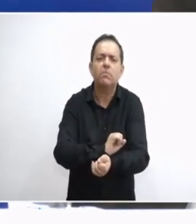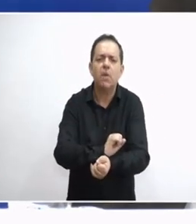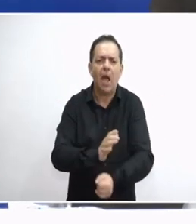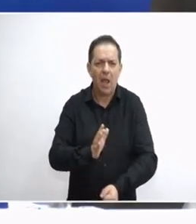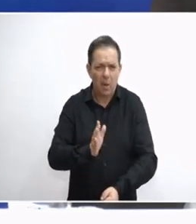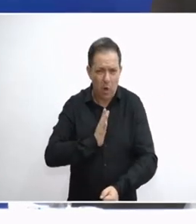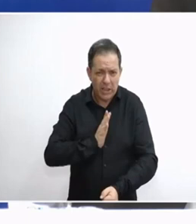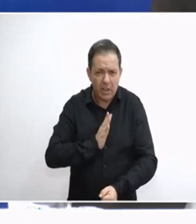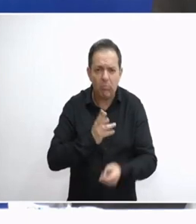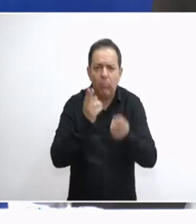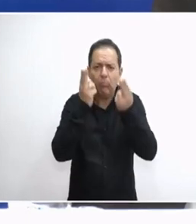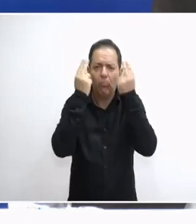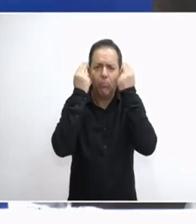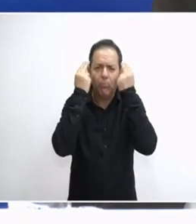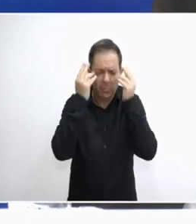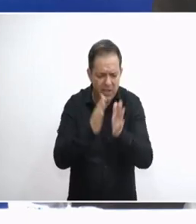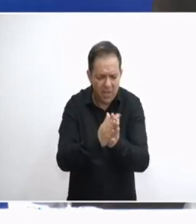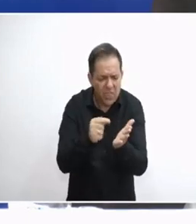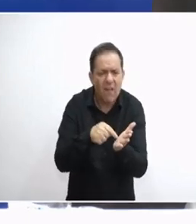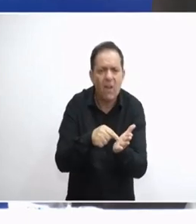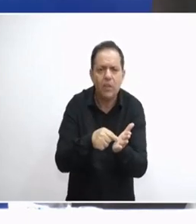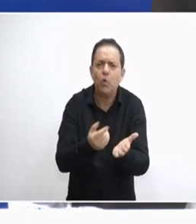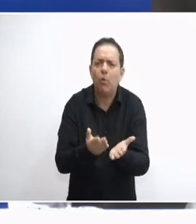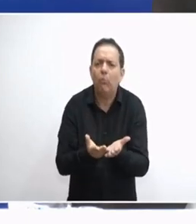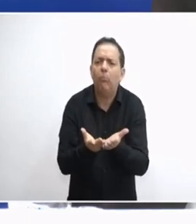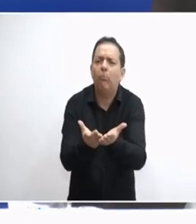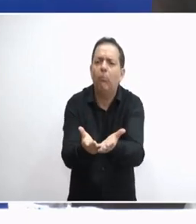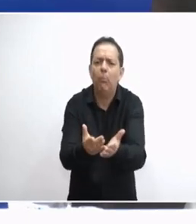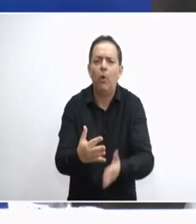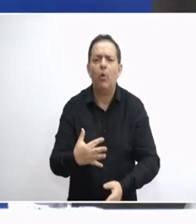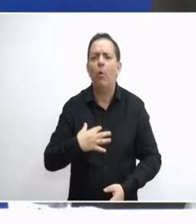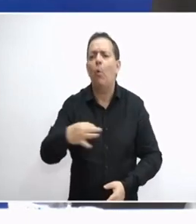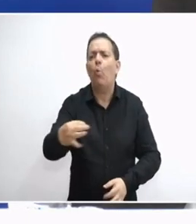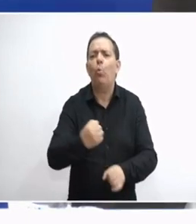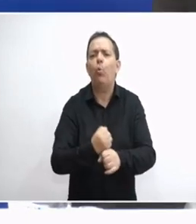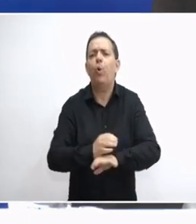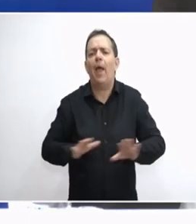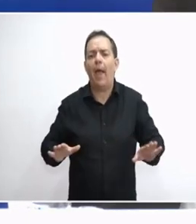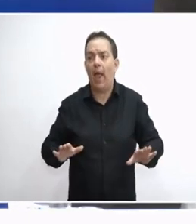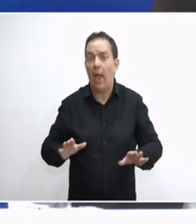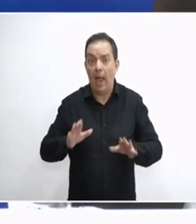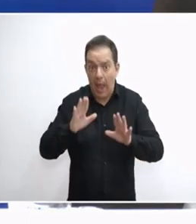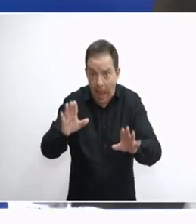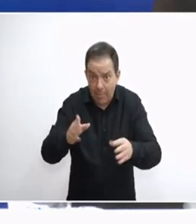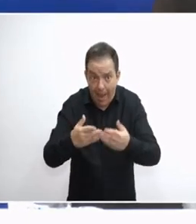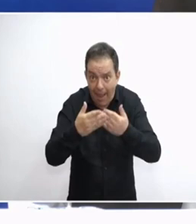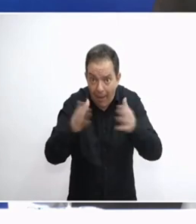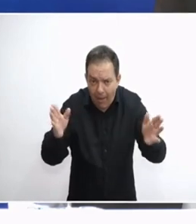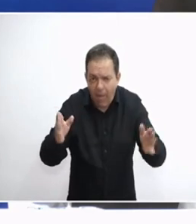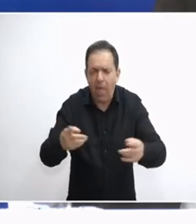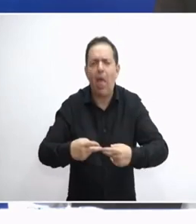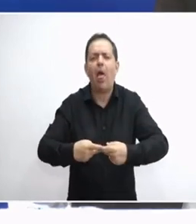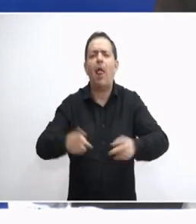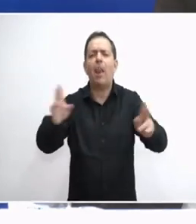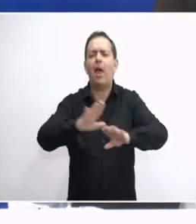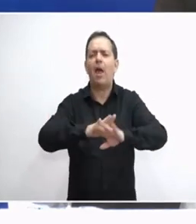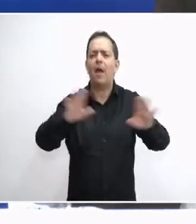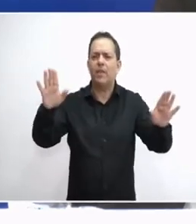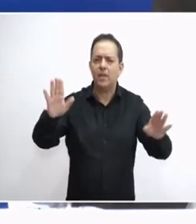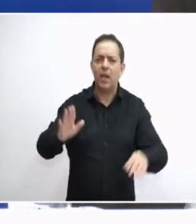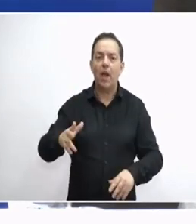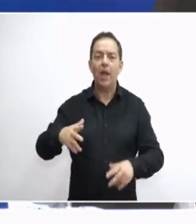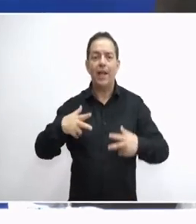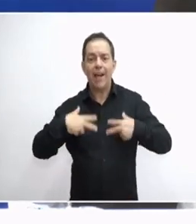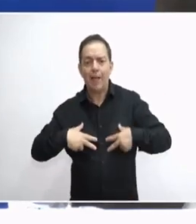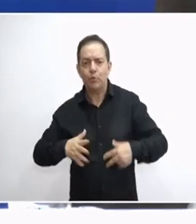ανθρώπους με ένα διαβατήριο σχεδόν εργαζόμενου. Αν αυτό προβληθεί, λοιπόν, ελευθερώνονται τα πάντα και πάμε σε μια πολιτιακή σχέση πολίτη